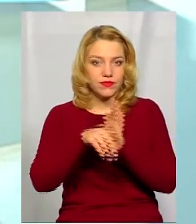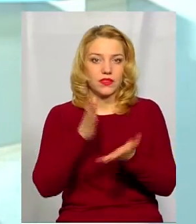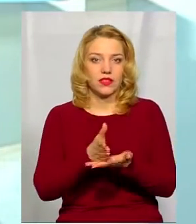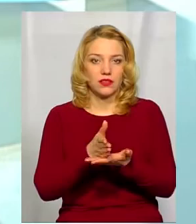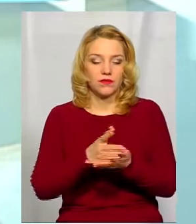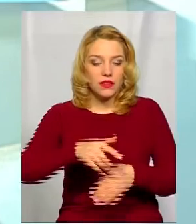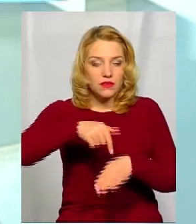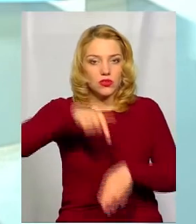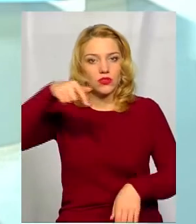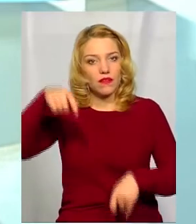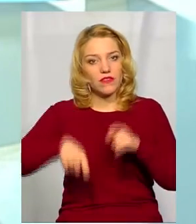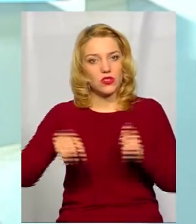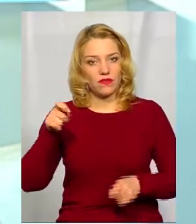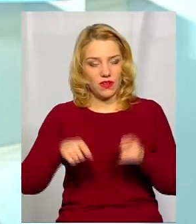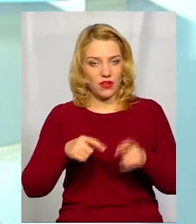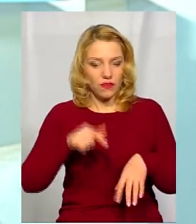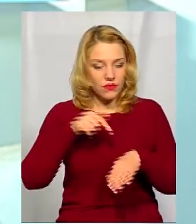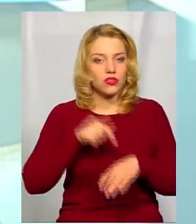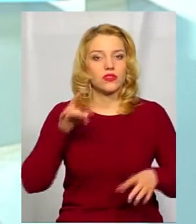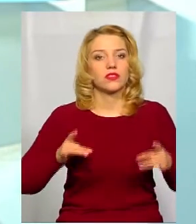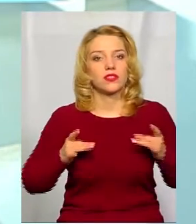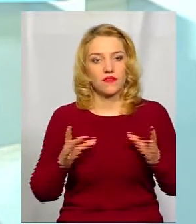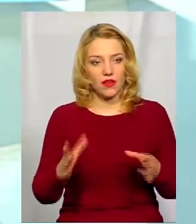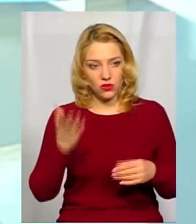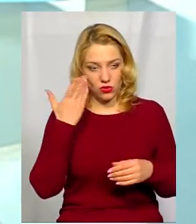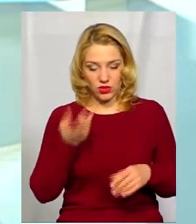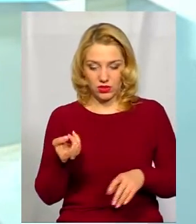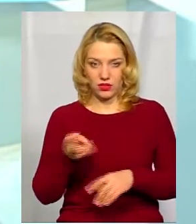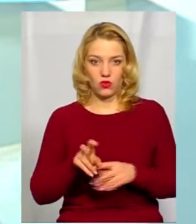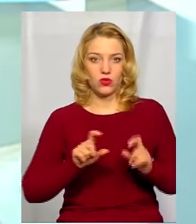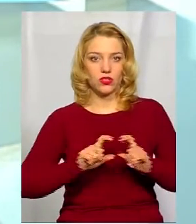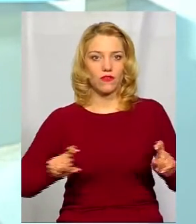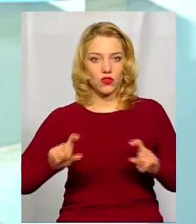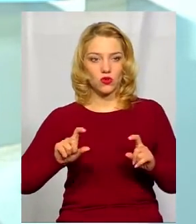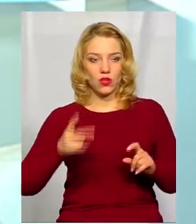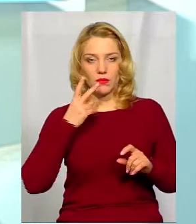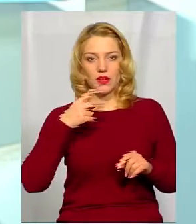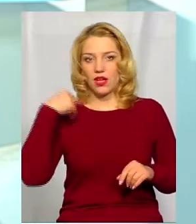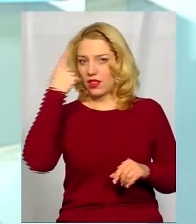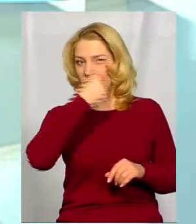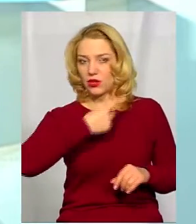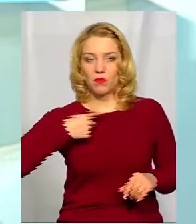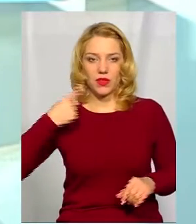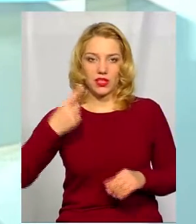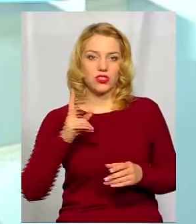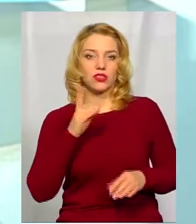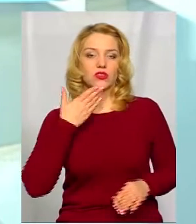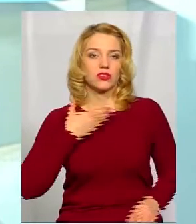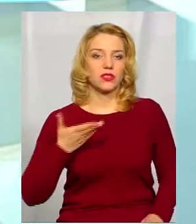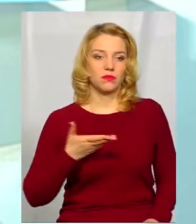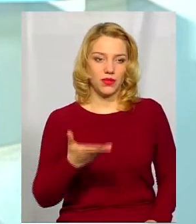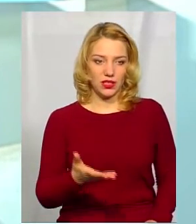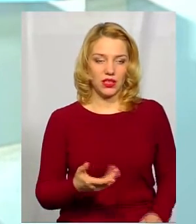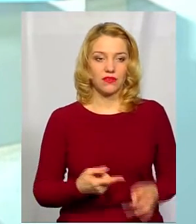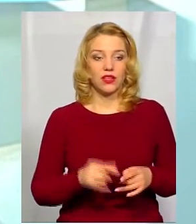Дійсно відчуття фестиваля, дійсно відчуття свята. Від того, коли ти заходиш в школу, ти дивишся, обличчя спікерів висять, де було